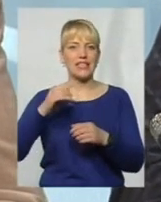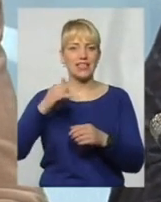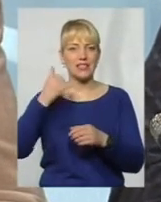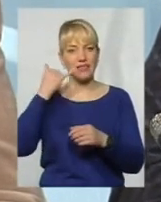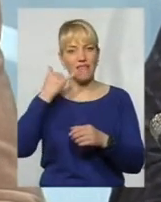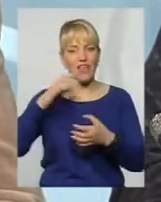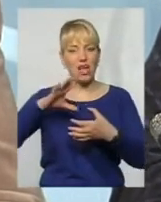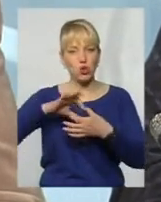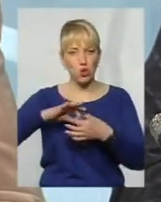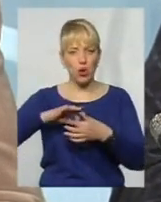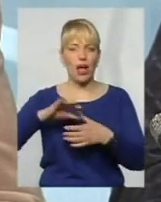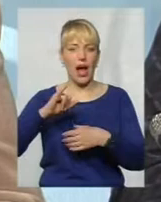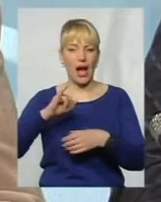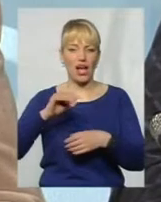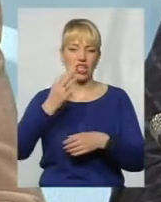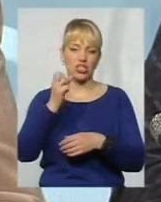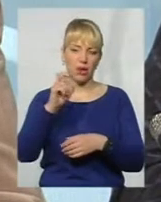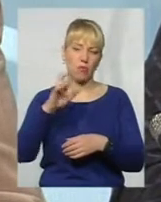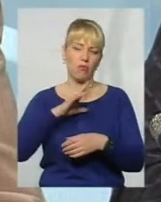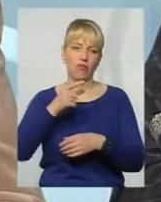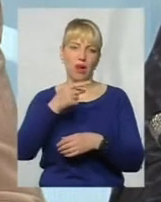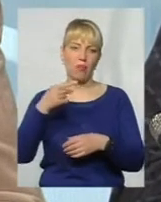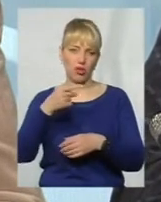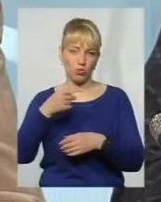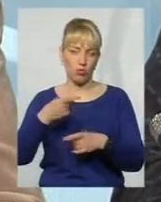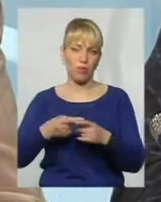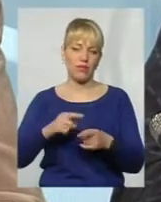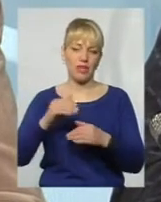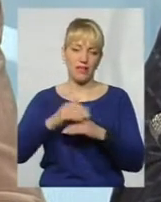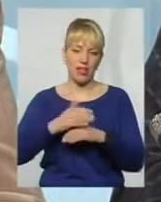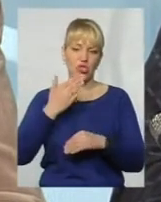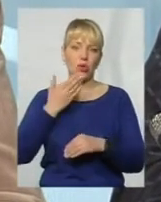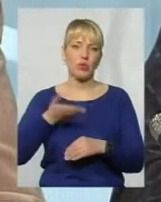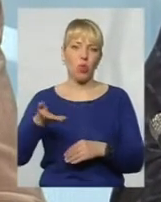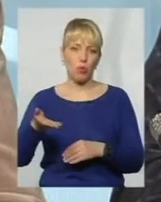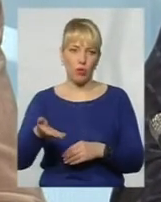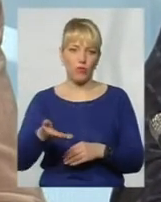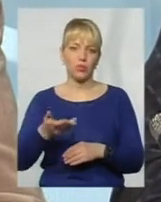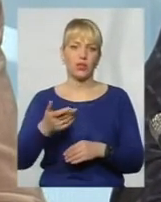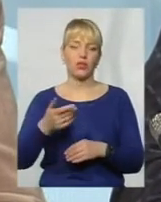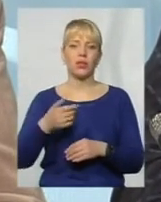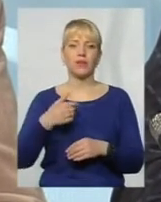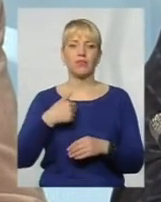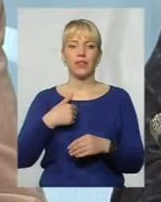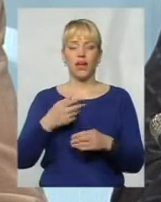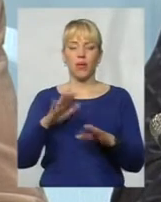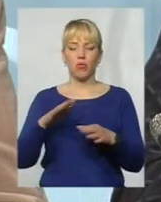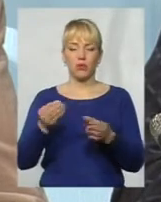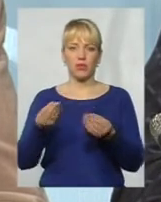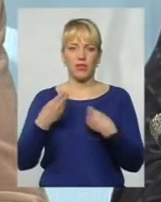на першому поверсі. Ми вечором доповіли на штабі, потім дали нам